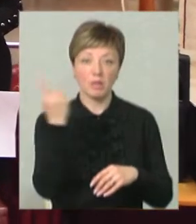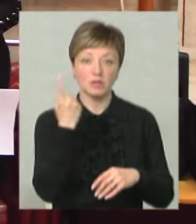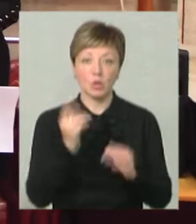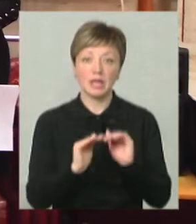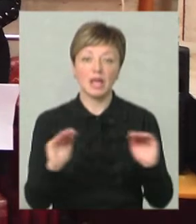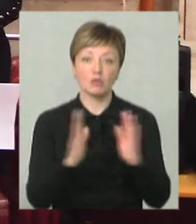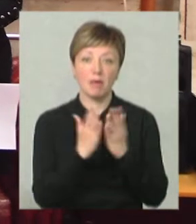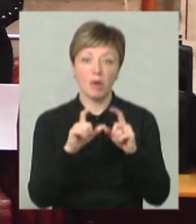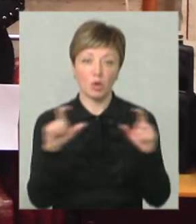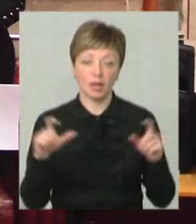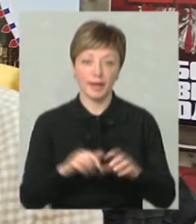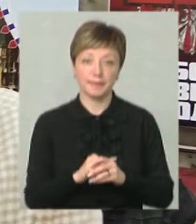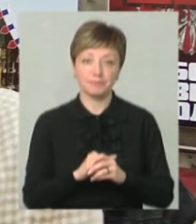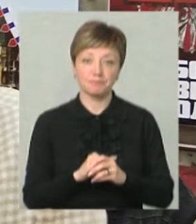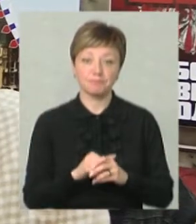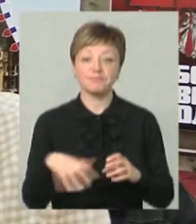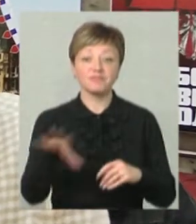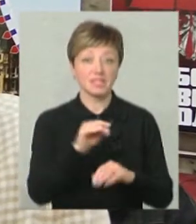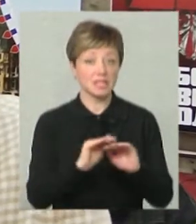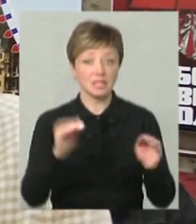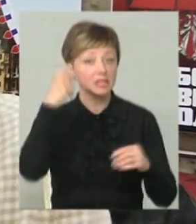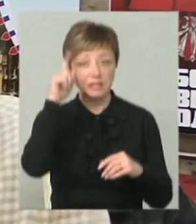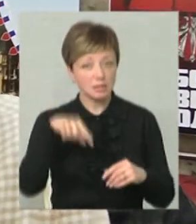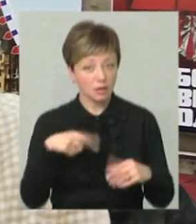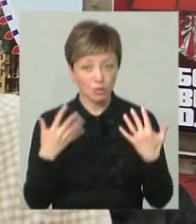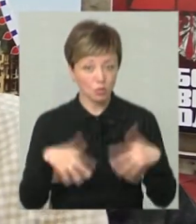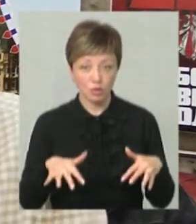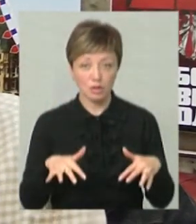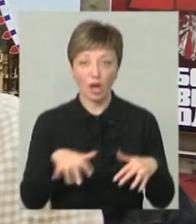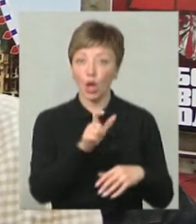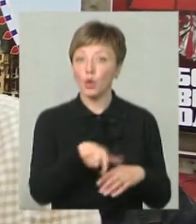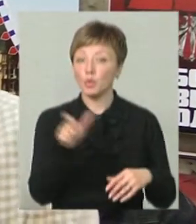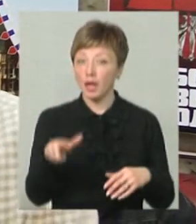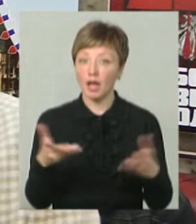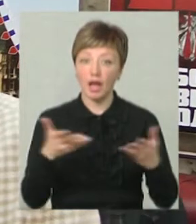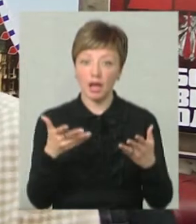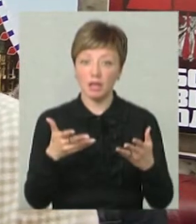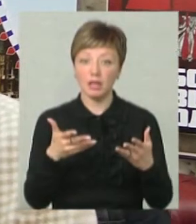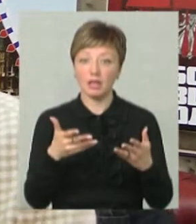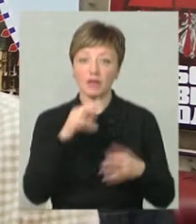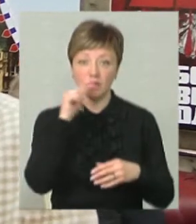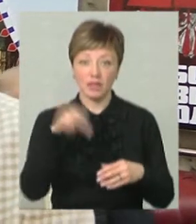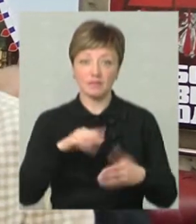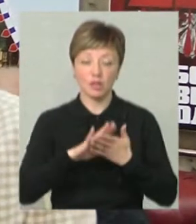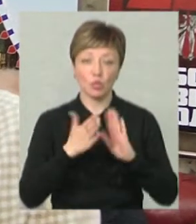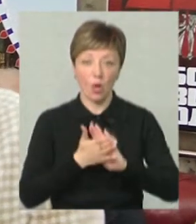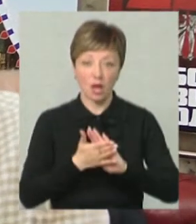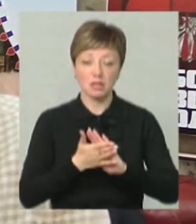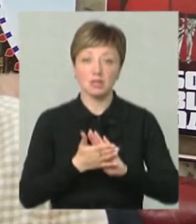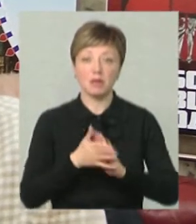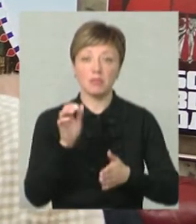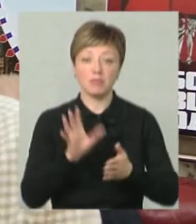дитячої бібліотеки Валентина Черноус. Вони всі знають людей, які створили цю ситуацію, які